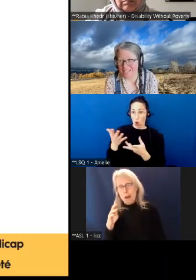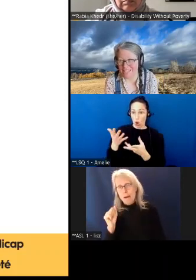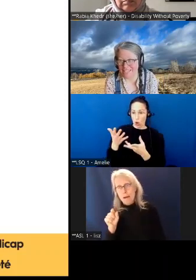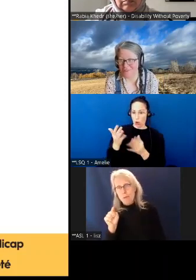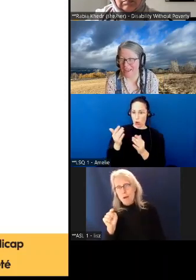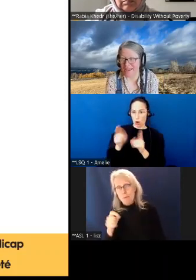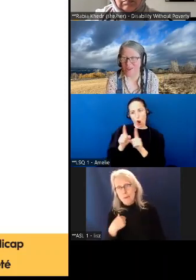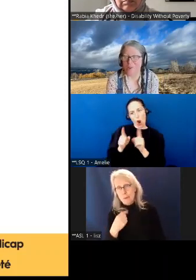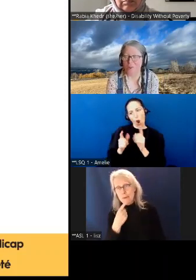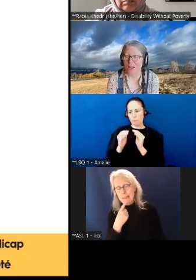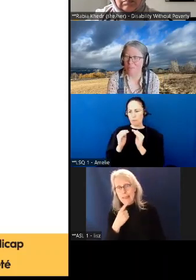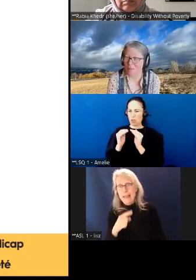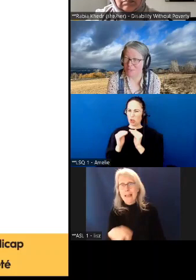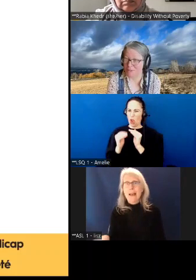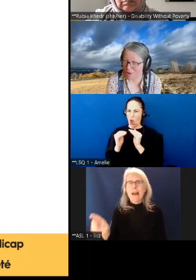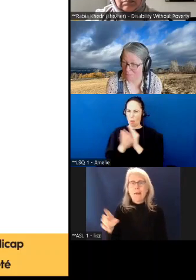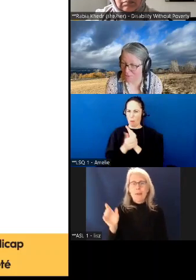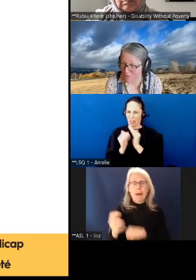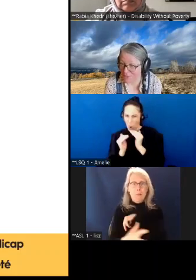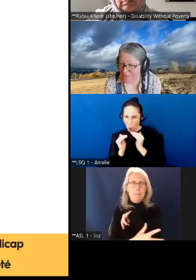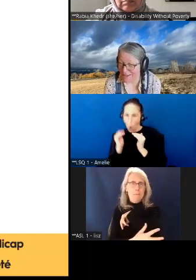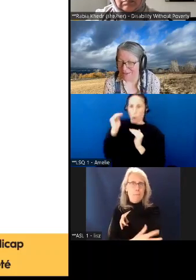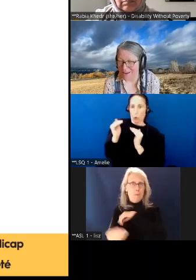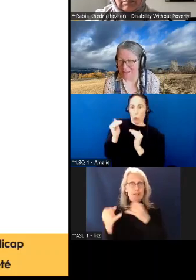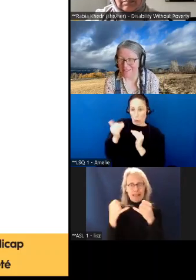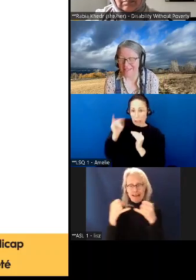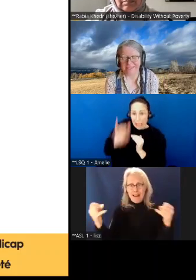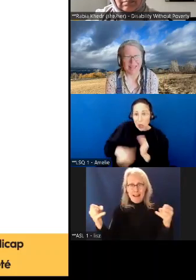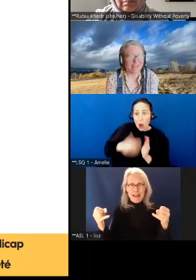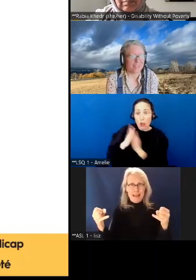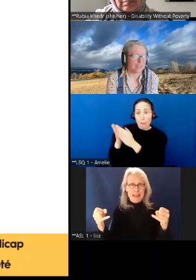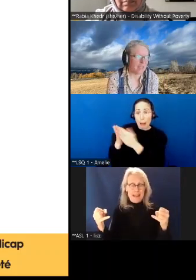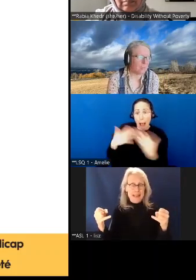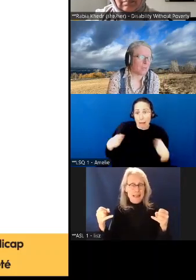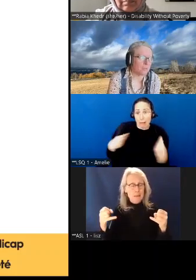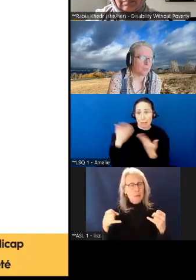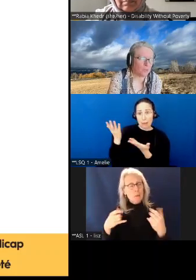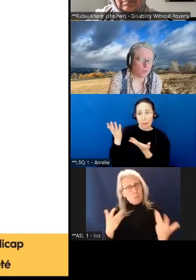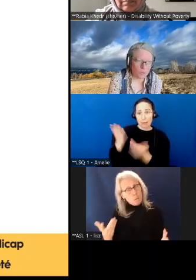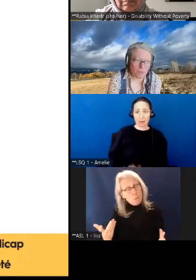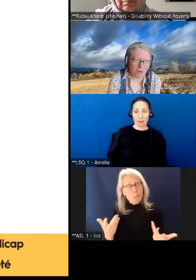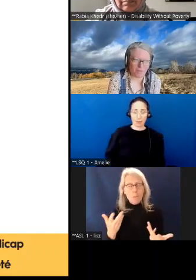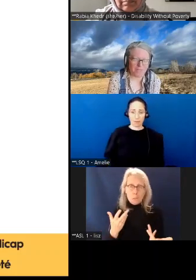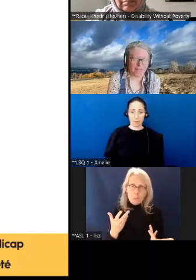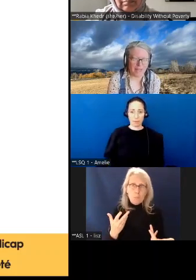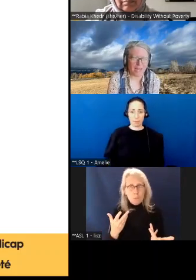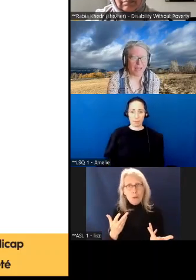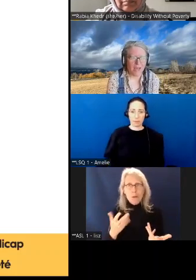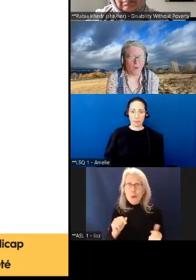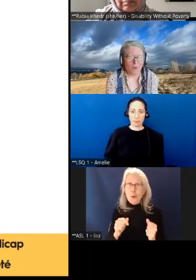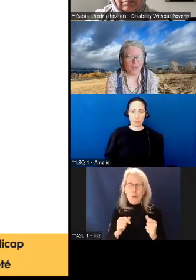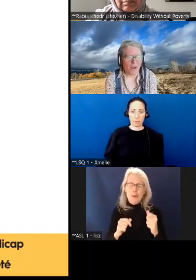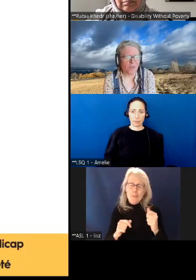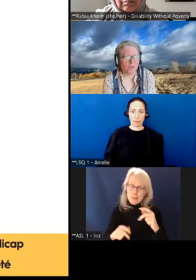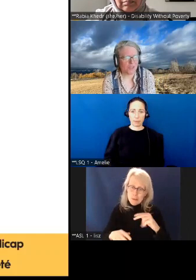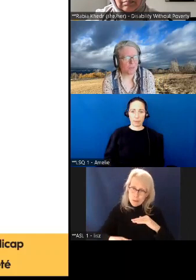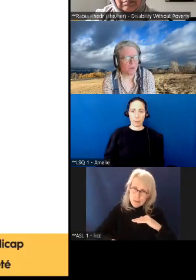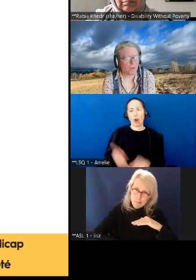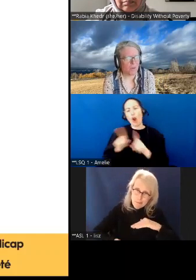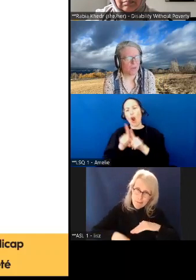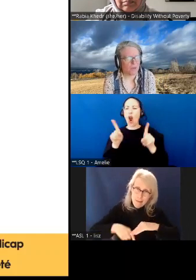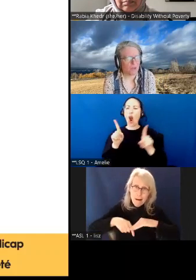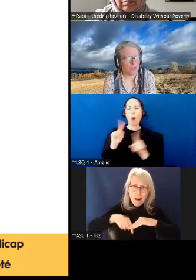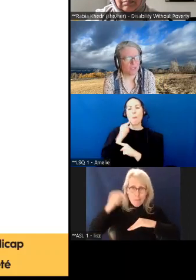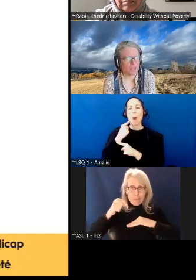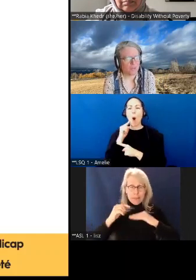-dessus de la seuil de pauvreté. Alors, ce n'est pas nécessairement des suçons et